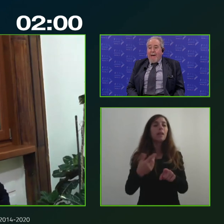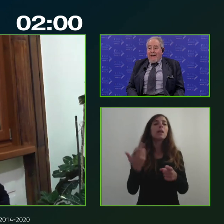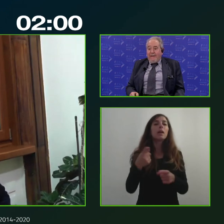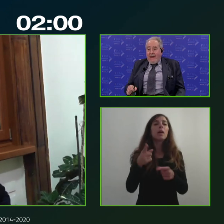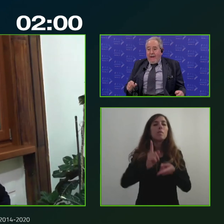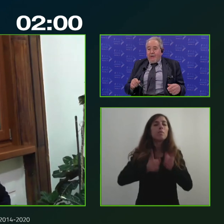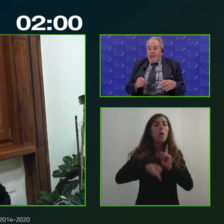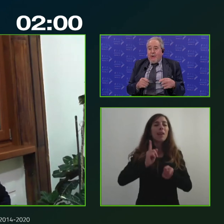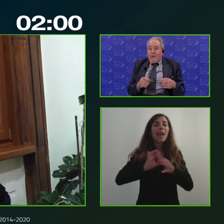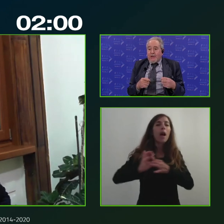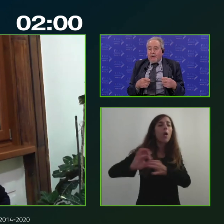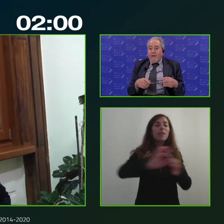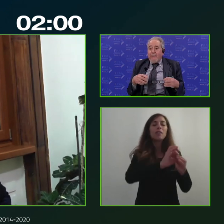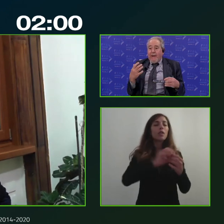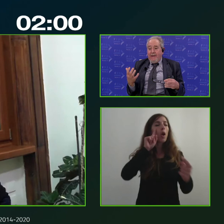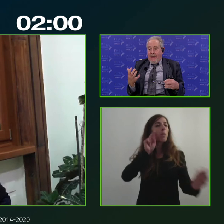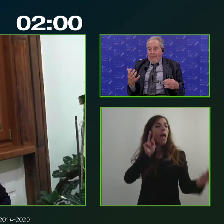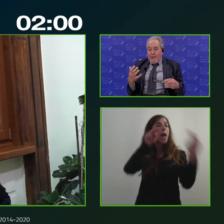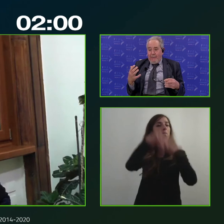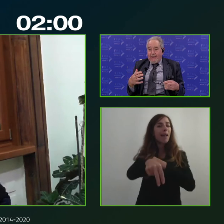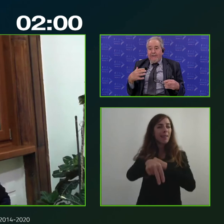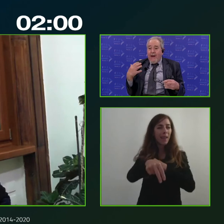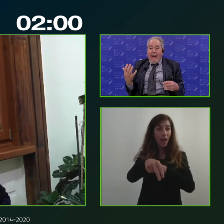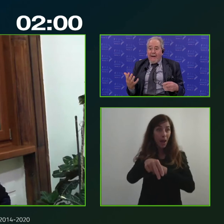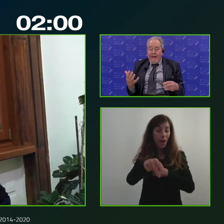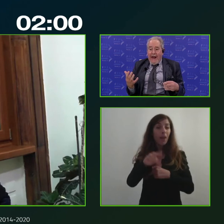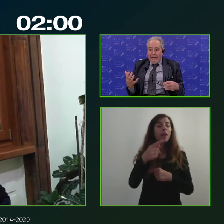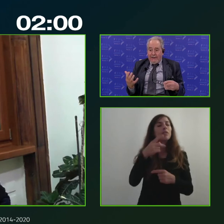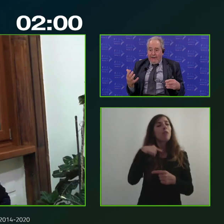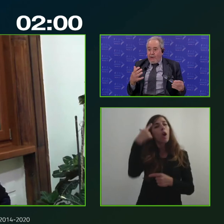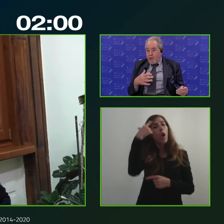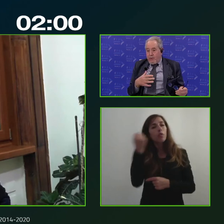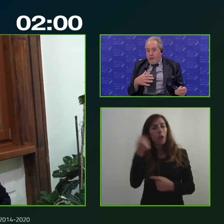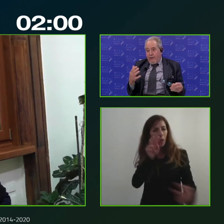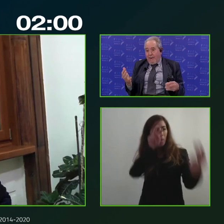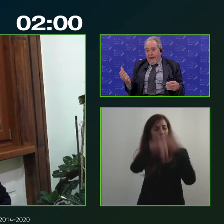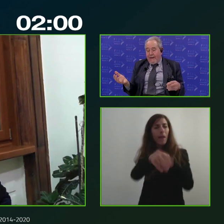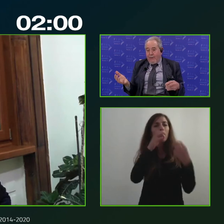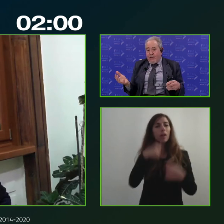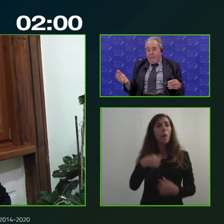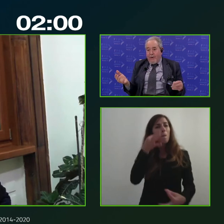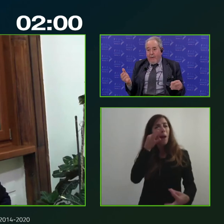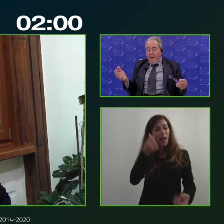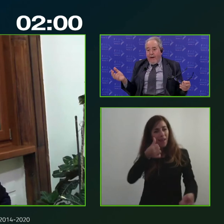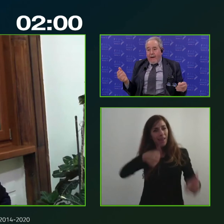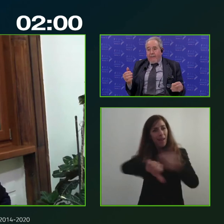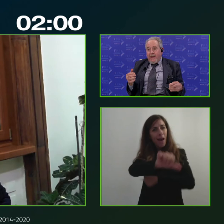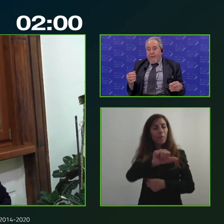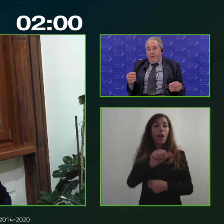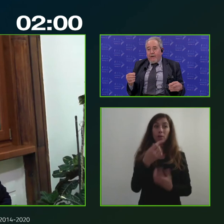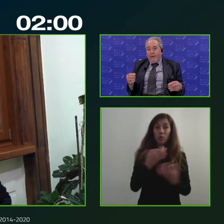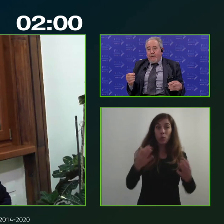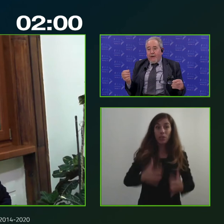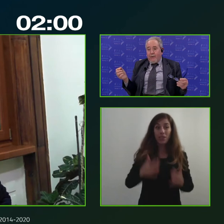empatica cioè c un concetto di empatia cioè mettersi nei panni degli altri giusti non sbagliati come diceva Borgomeo che